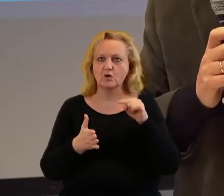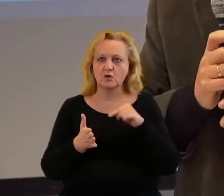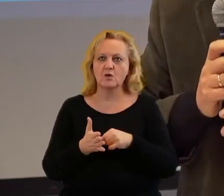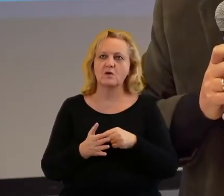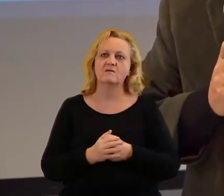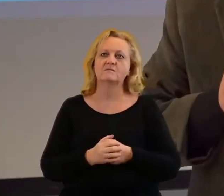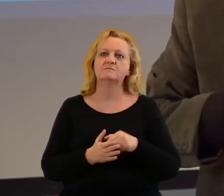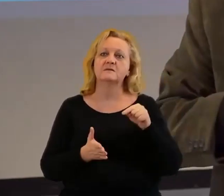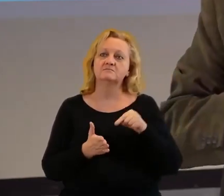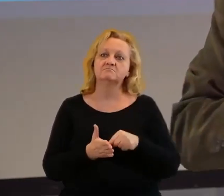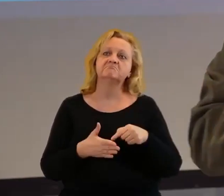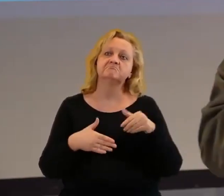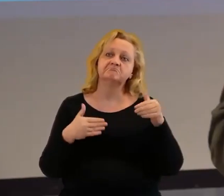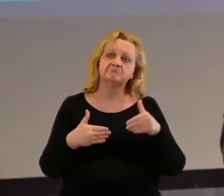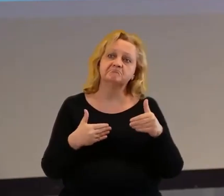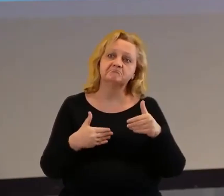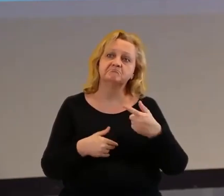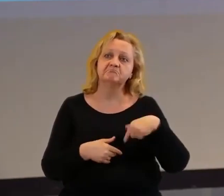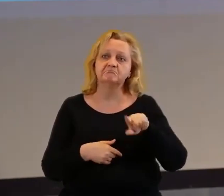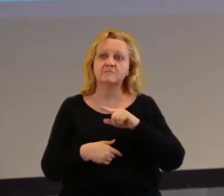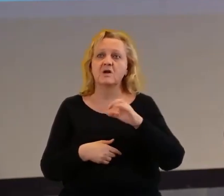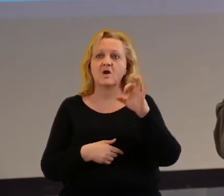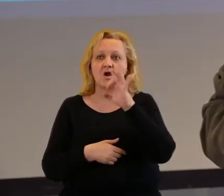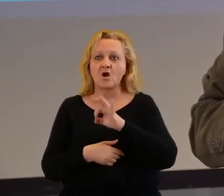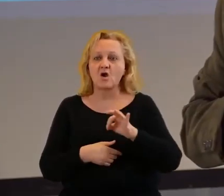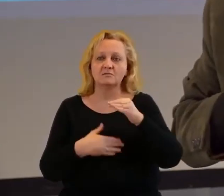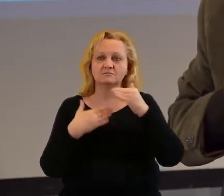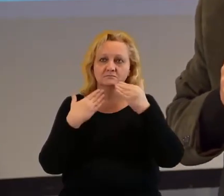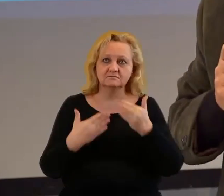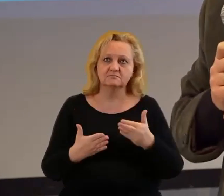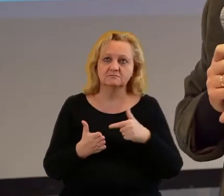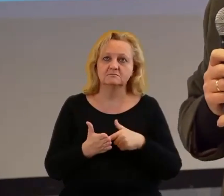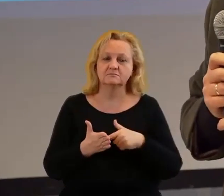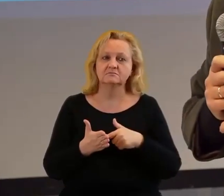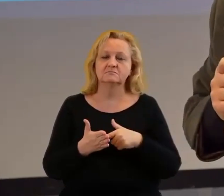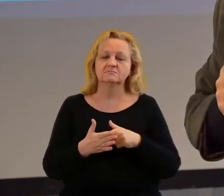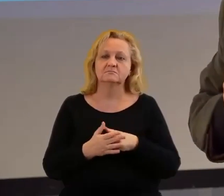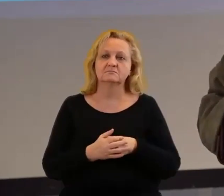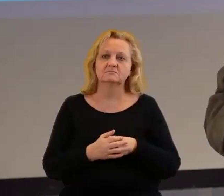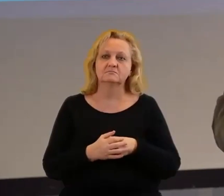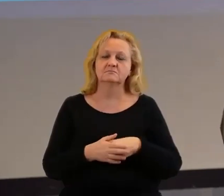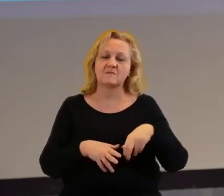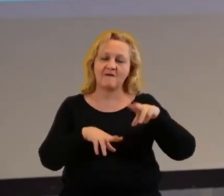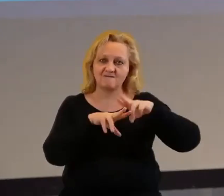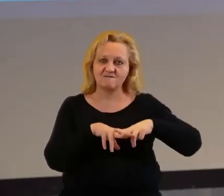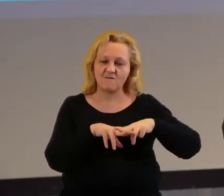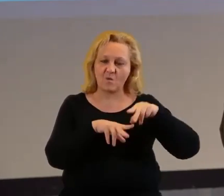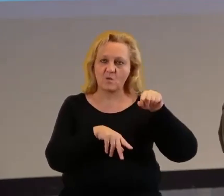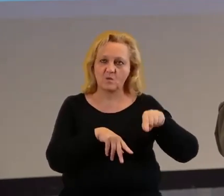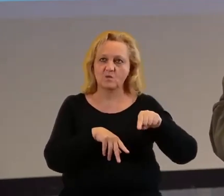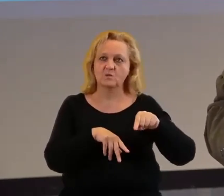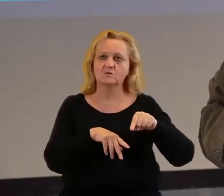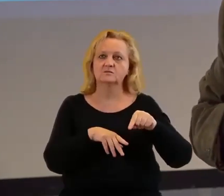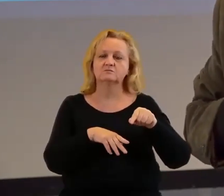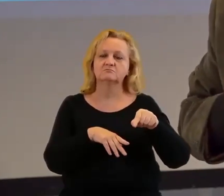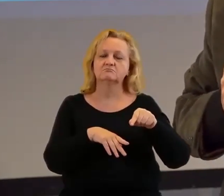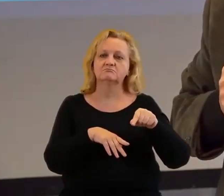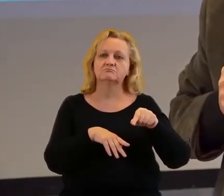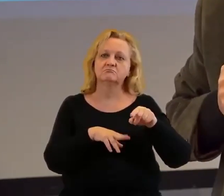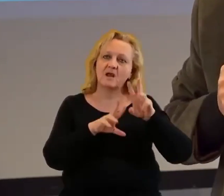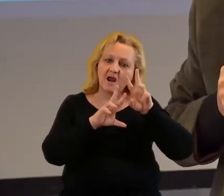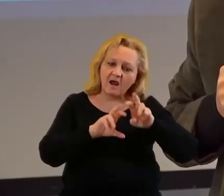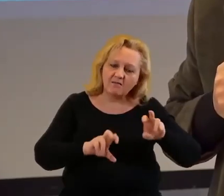który udało mi się, czy miałem okazję dzięki właśnie bytności fundacji obserwować,